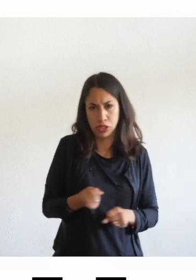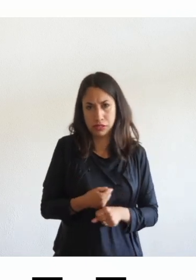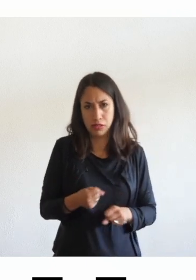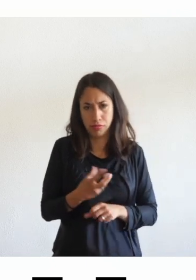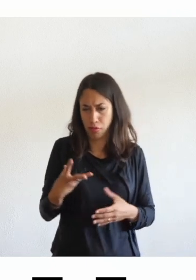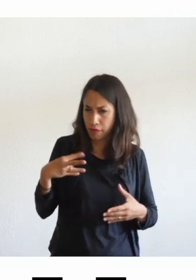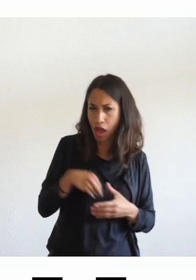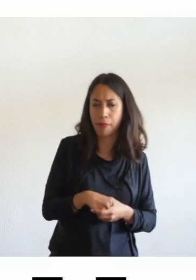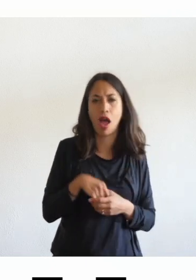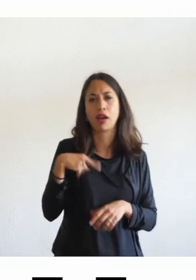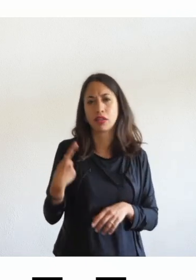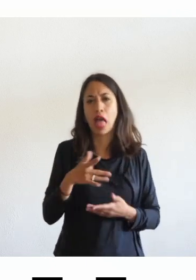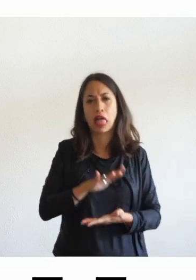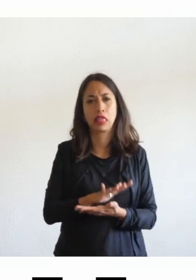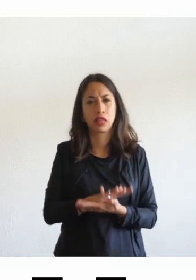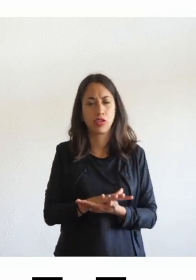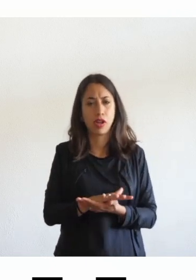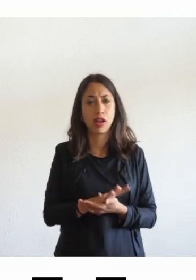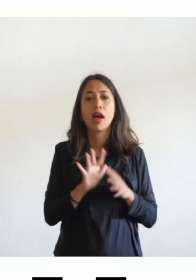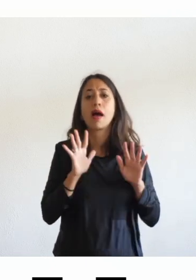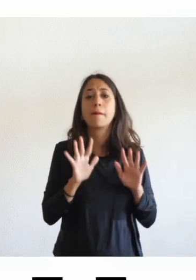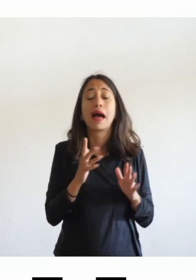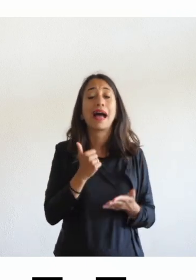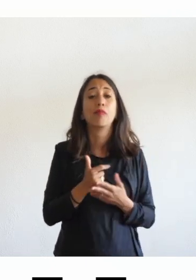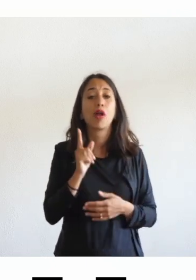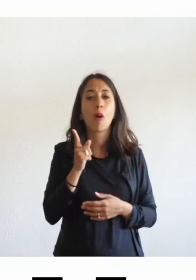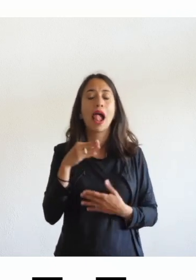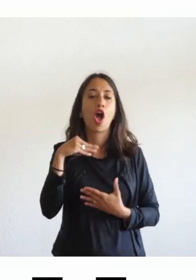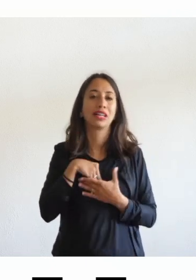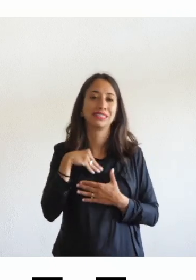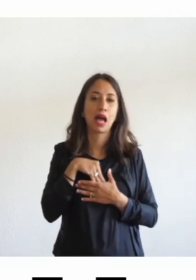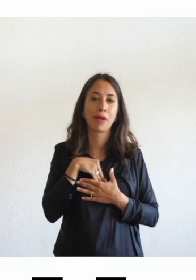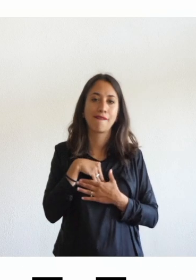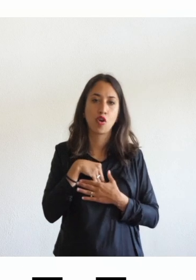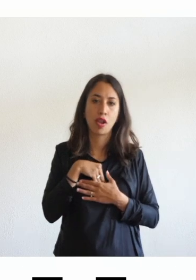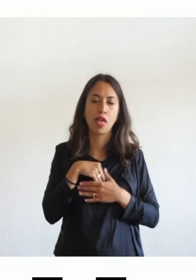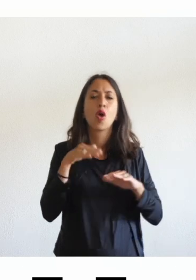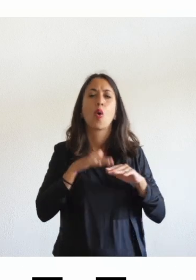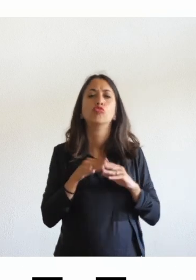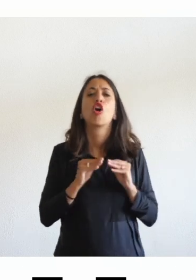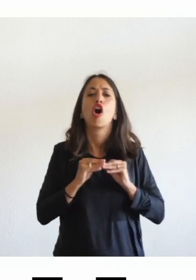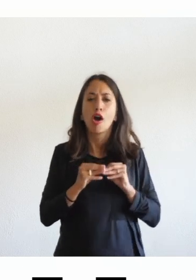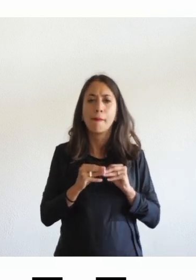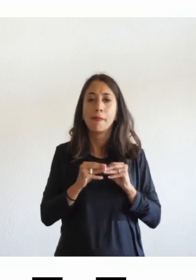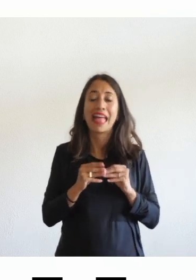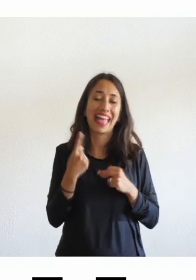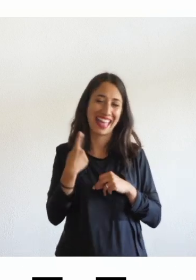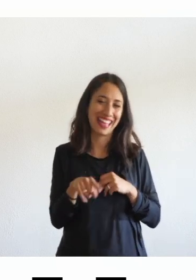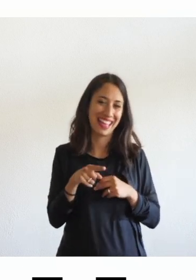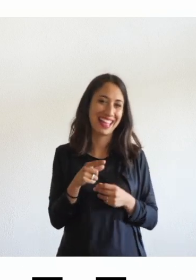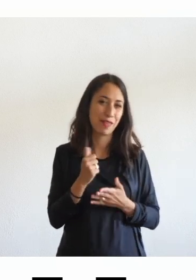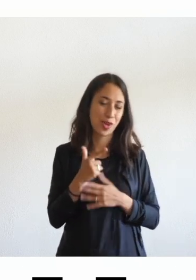la parola chiave è sempre quella della consapevolezza come la utilizzo quali sono i